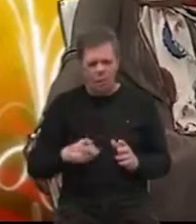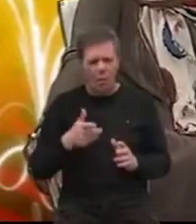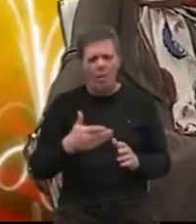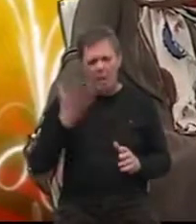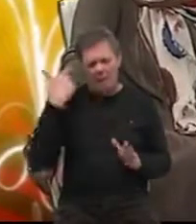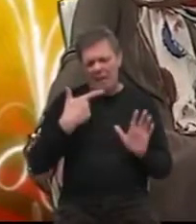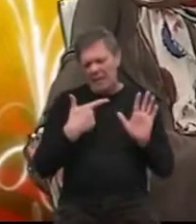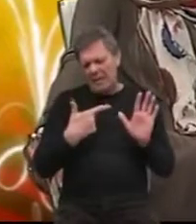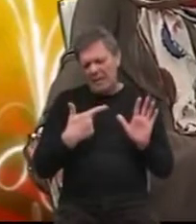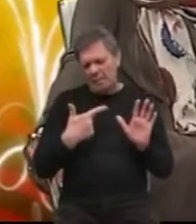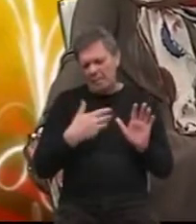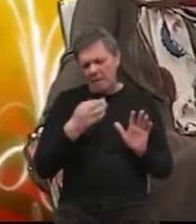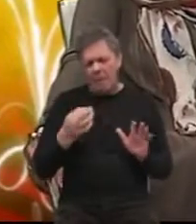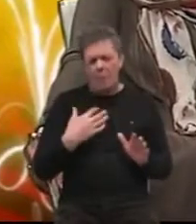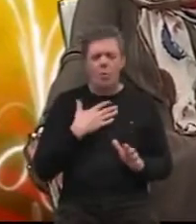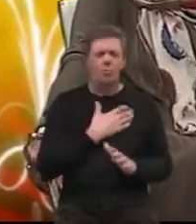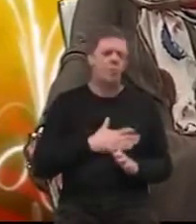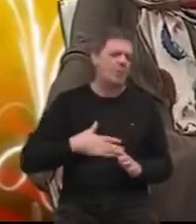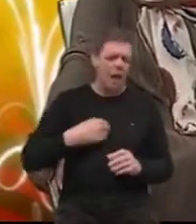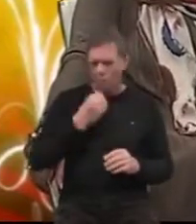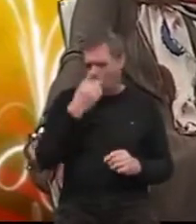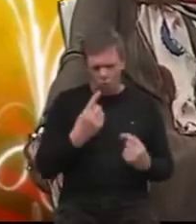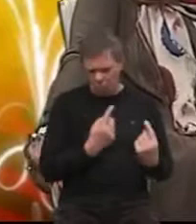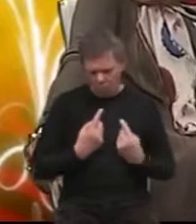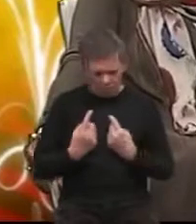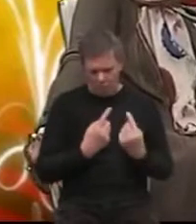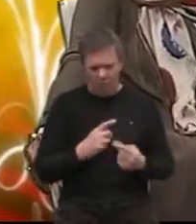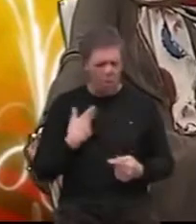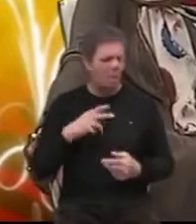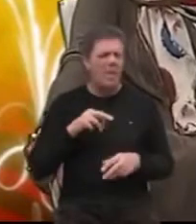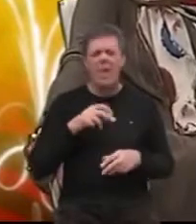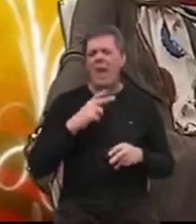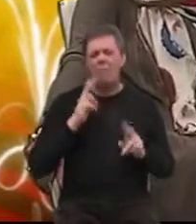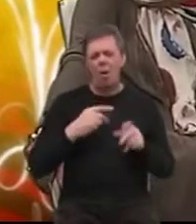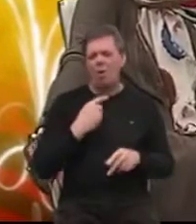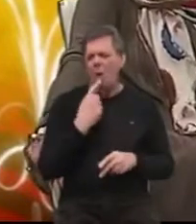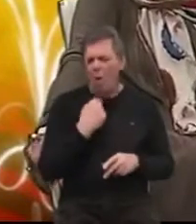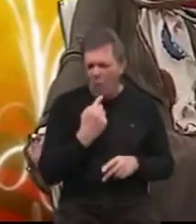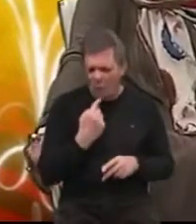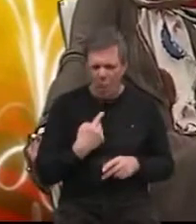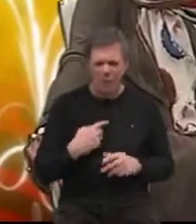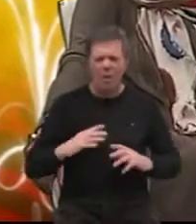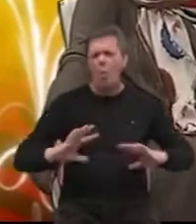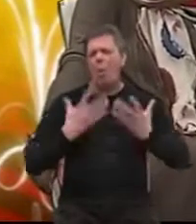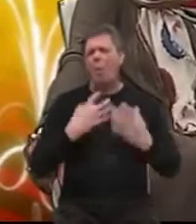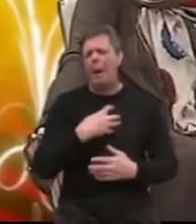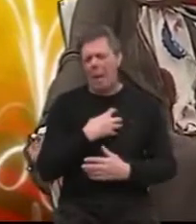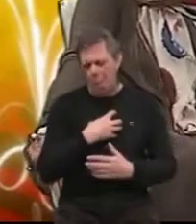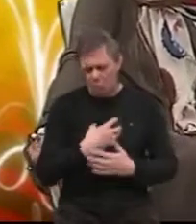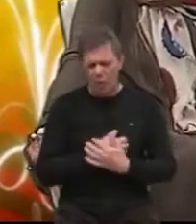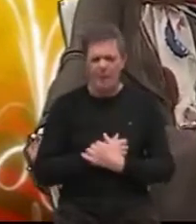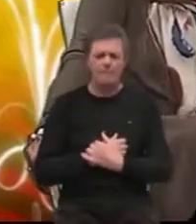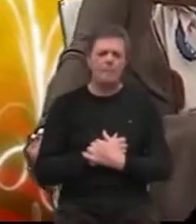kojih tjedan, dva u strašnom stanju bio lošem. Više nije mogao ni govoriti. Imao je upolu pluča. Pre strašno bilo